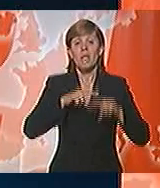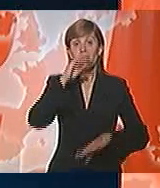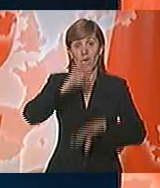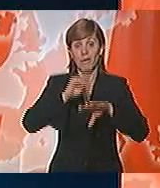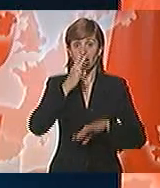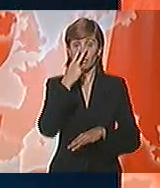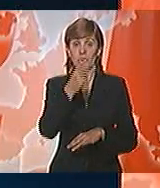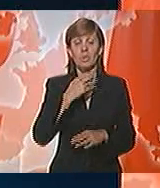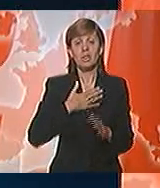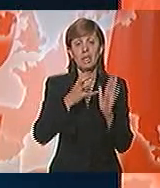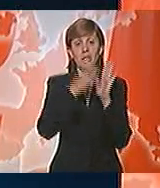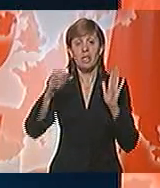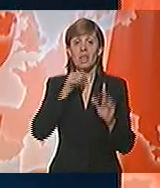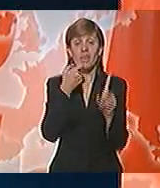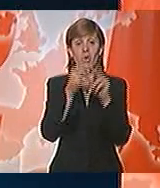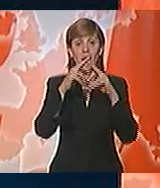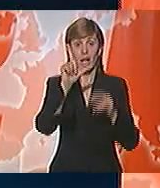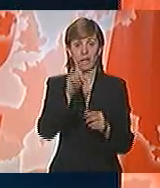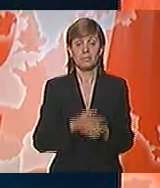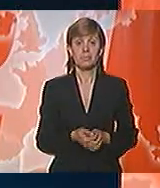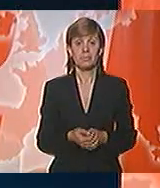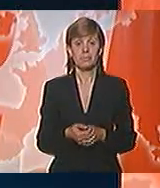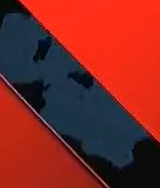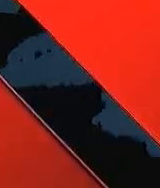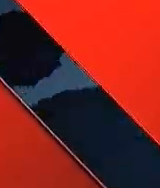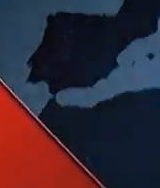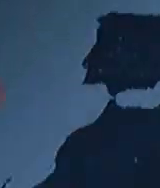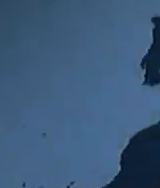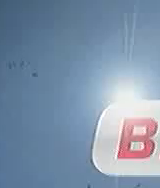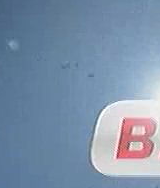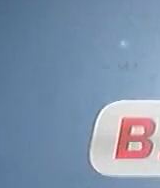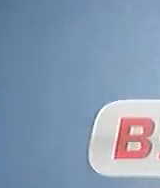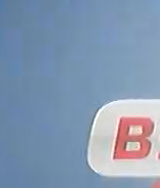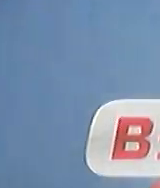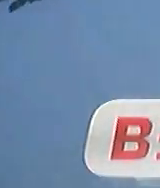možete pogledati u nastavku ovih vesti na našem infokanalu. Hvala ti.